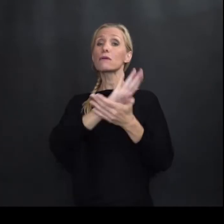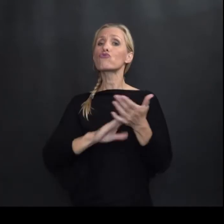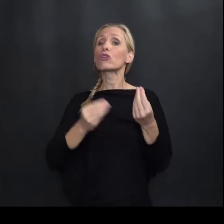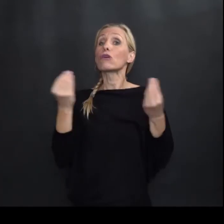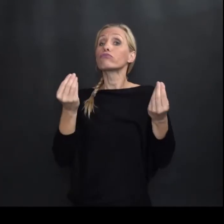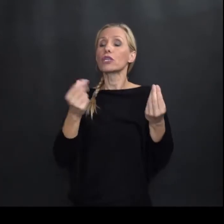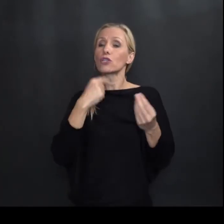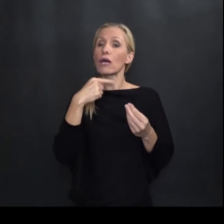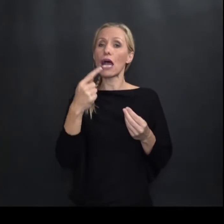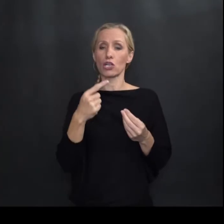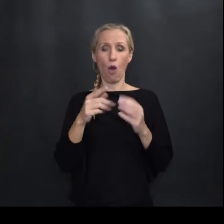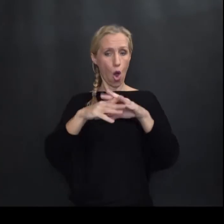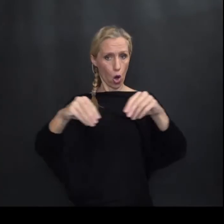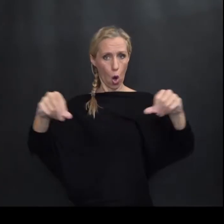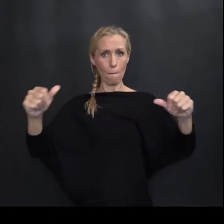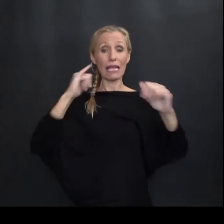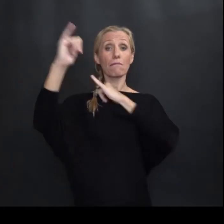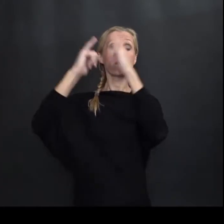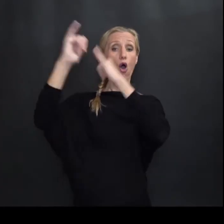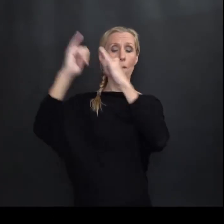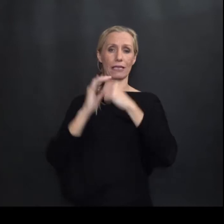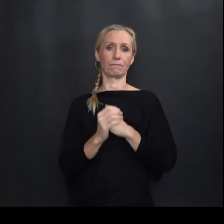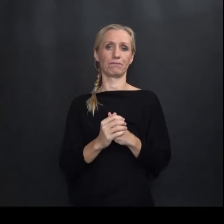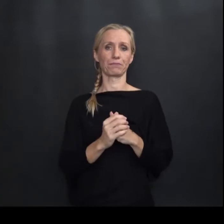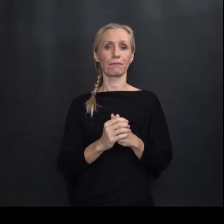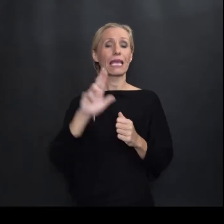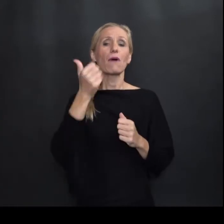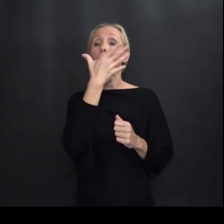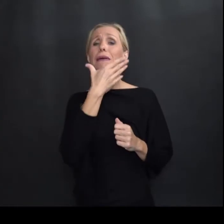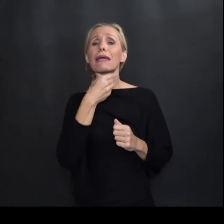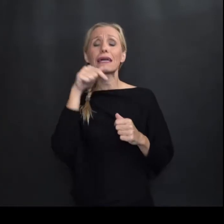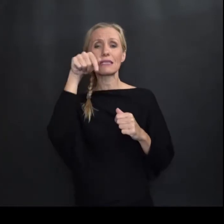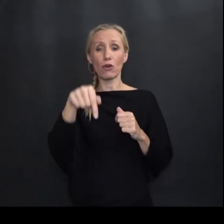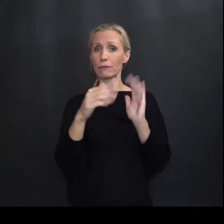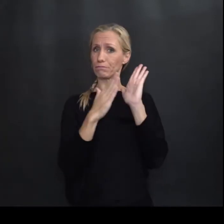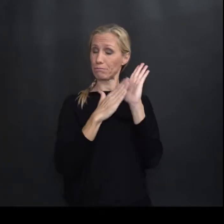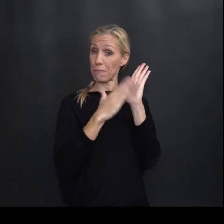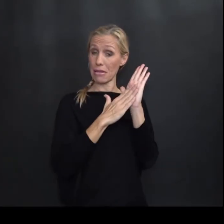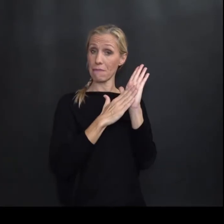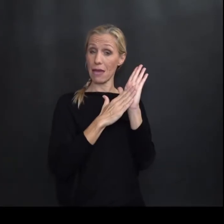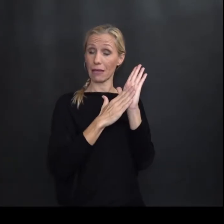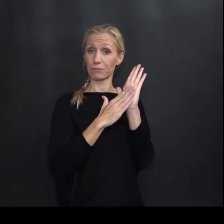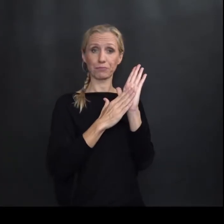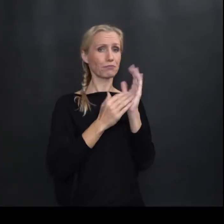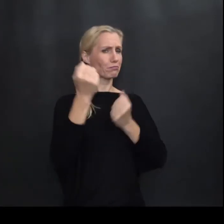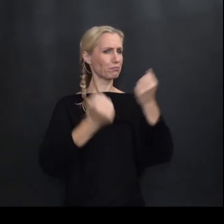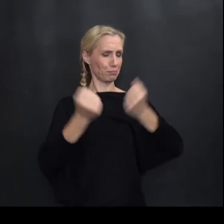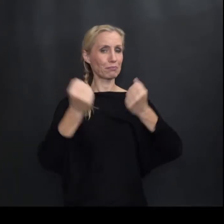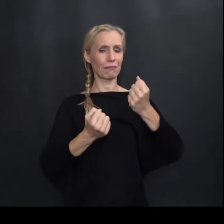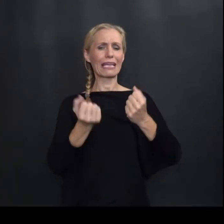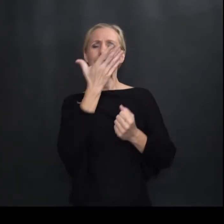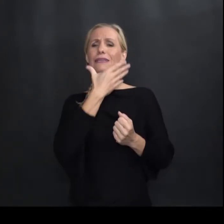kažemo Nešto o kopnenom Prometu. Evo ovdje imamo Prekrasne reprezentante Dakle